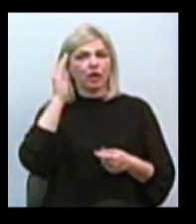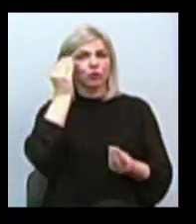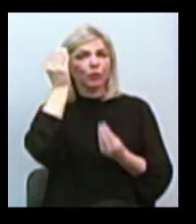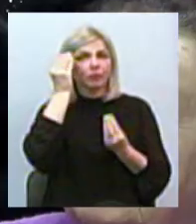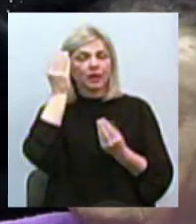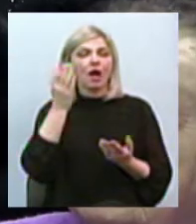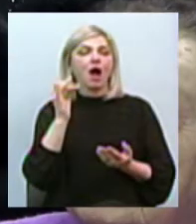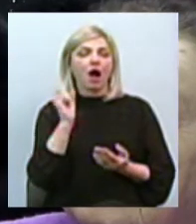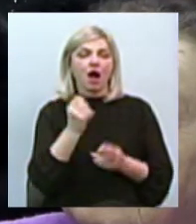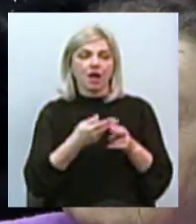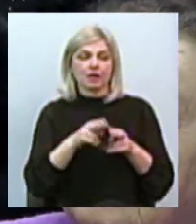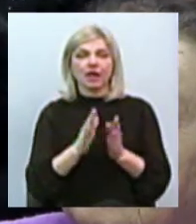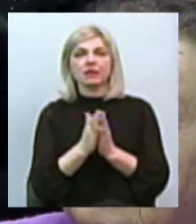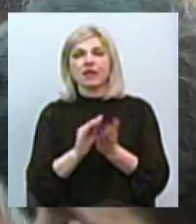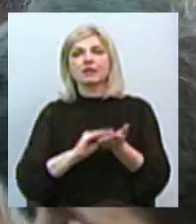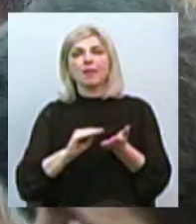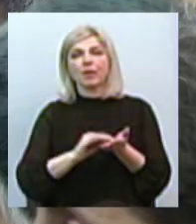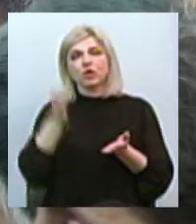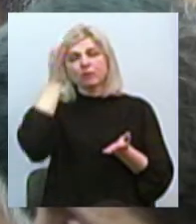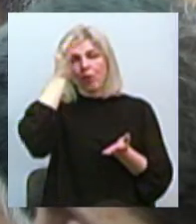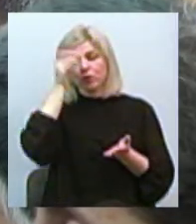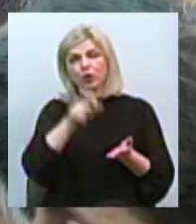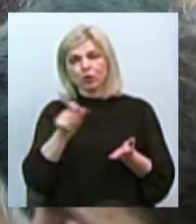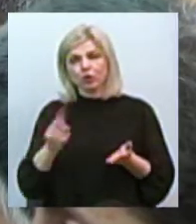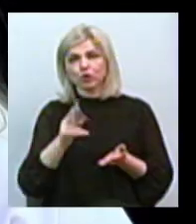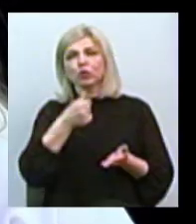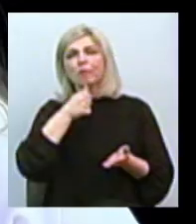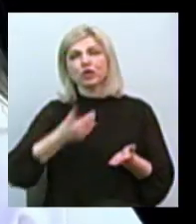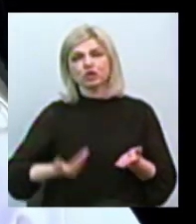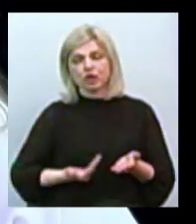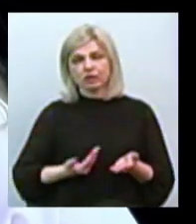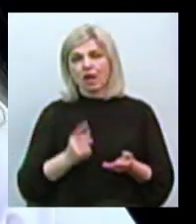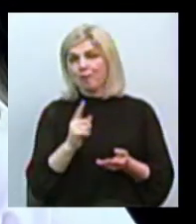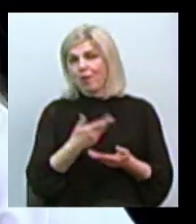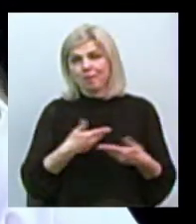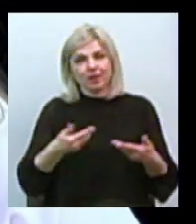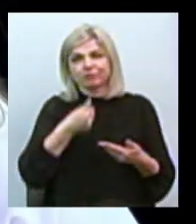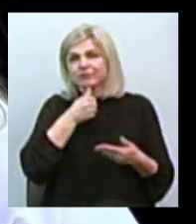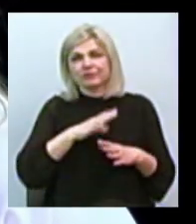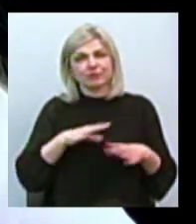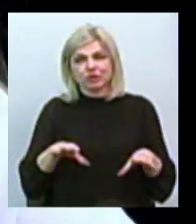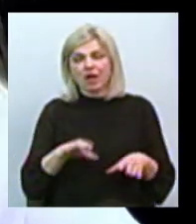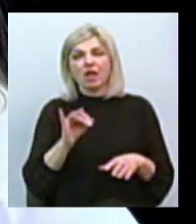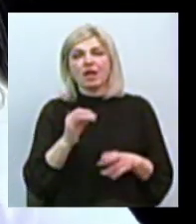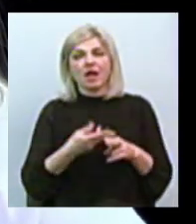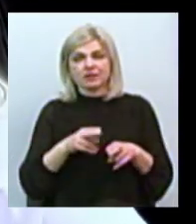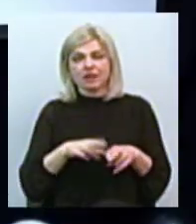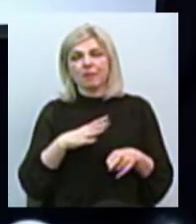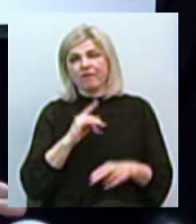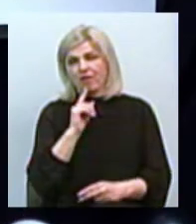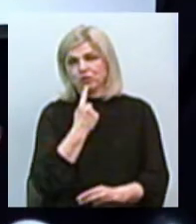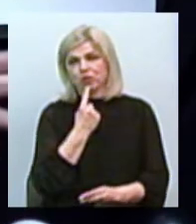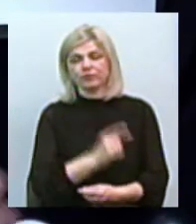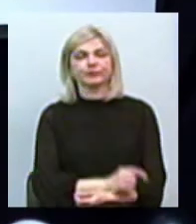ця книга написана задумками і спогадами людей, які це пережили. Так як ми цього не переживали. В даний момент то це було важко.